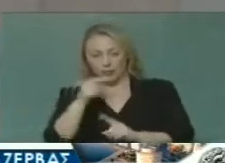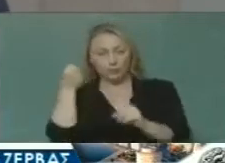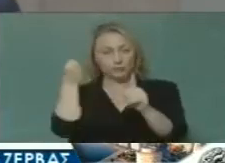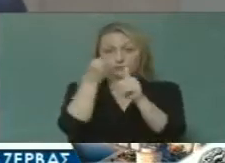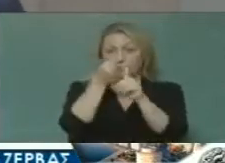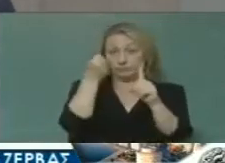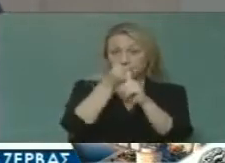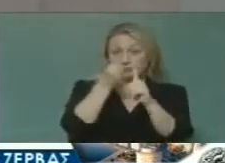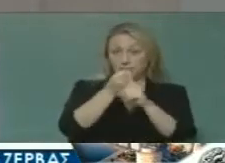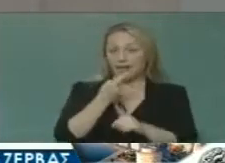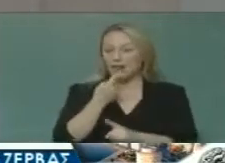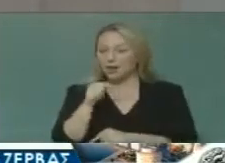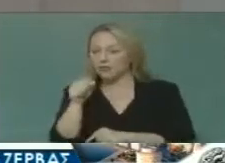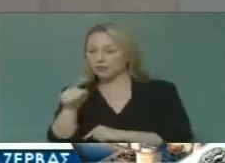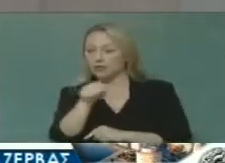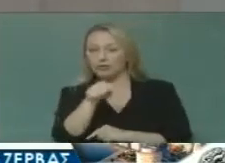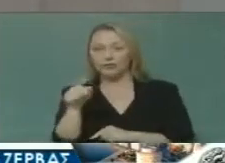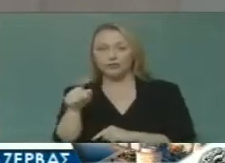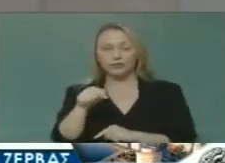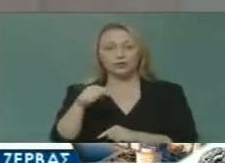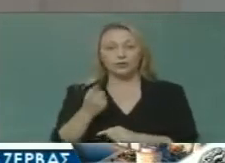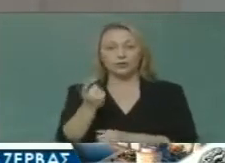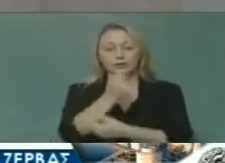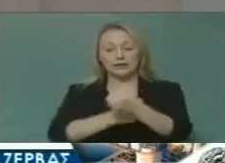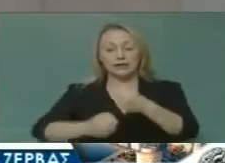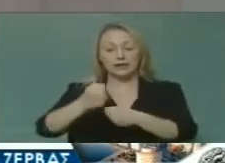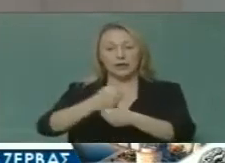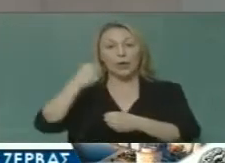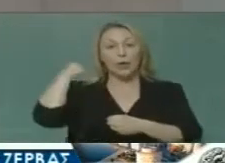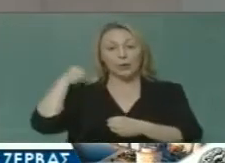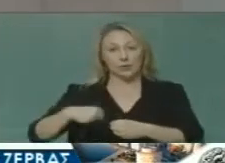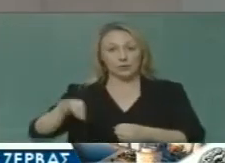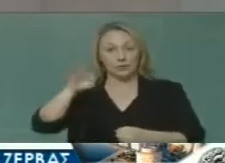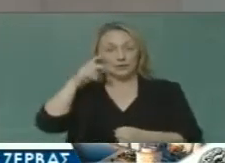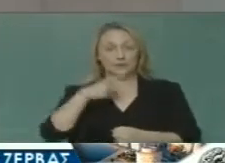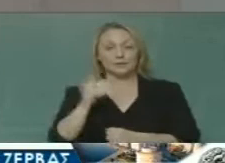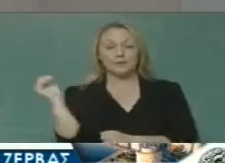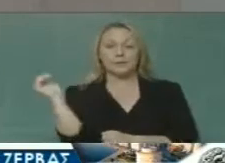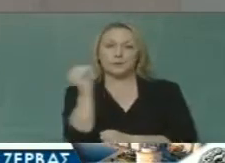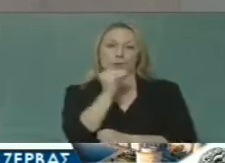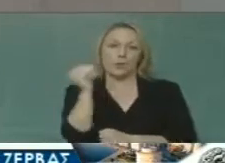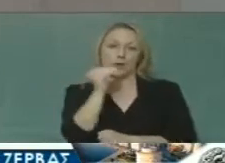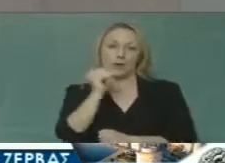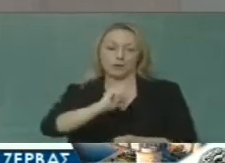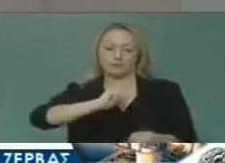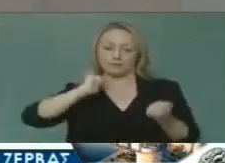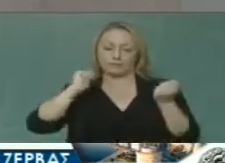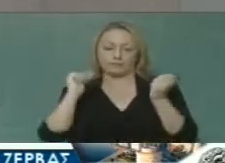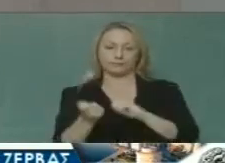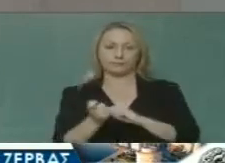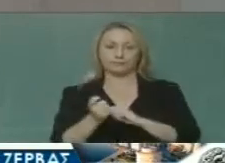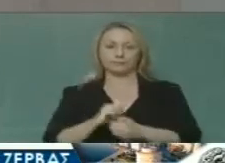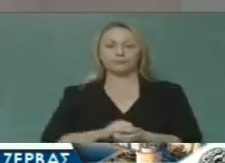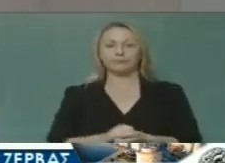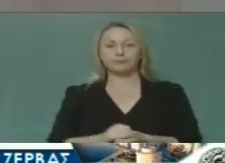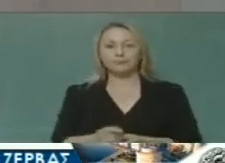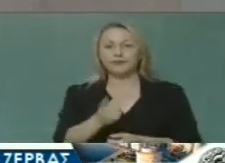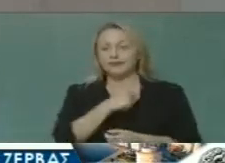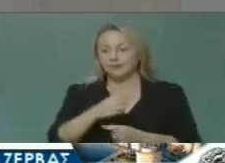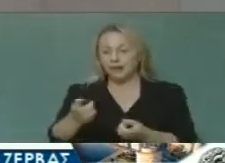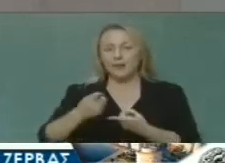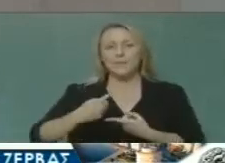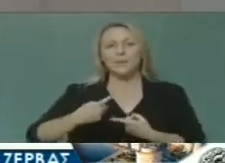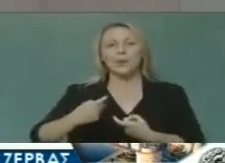να επισημένω και από τη θέση του Δημάρχου αυτής της πόλης να επιταχύνω τις εξελίξεις. Η πρόκληση μετασχηματισμού και